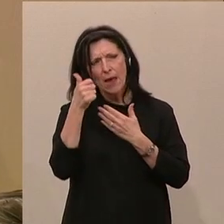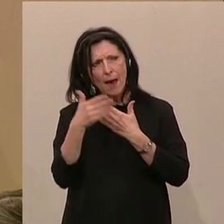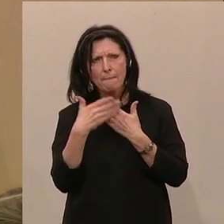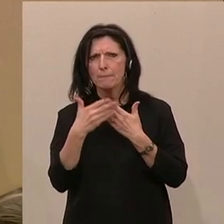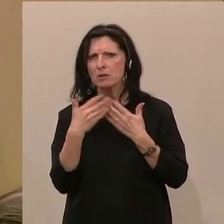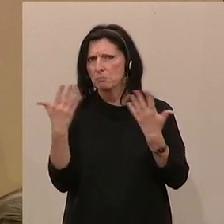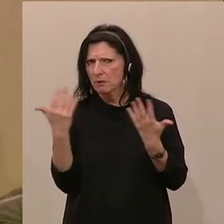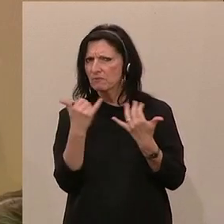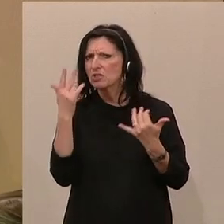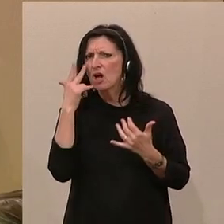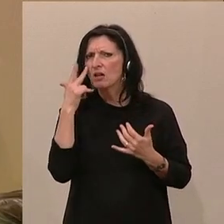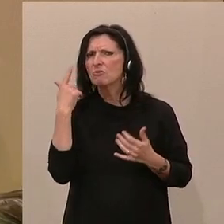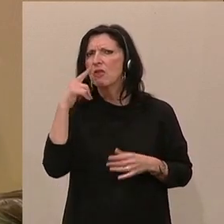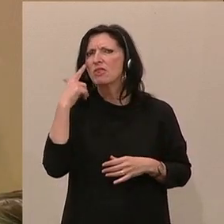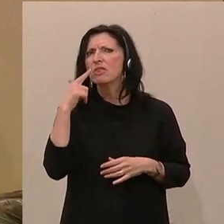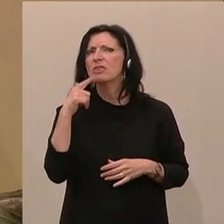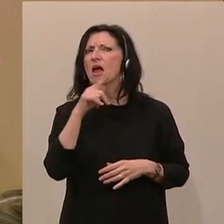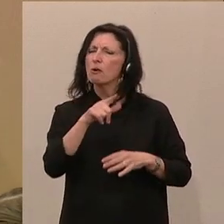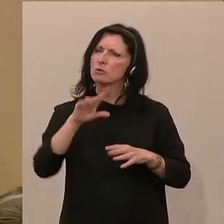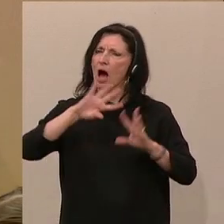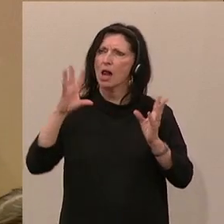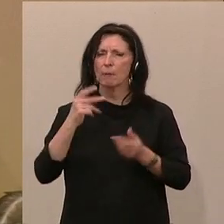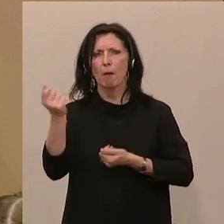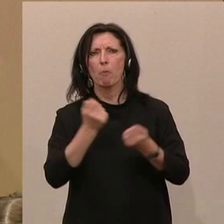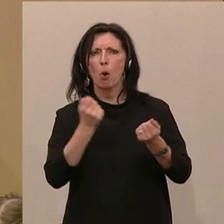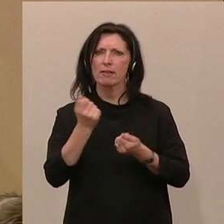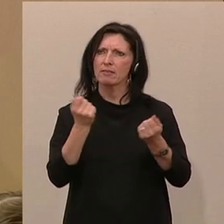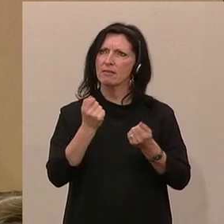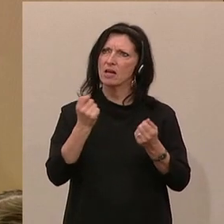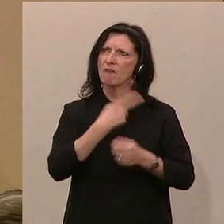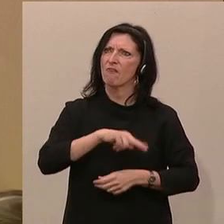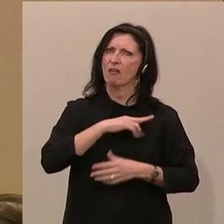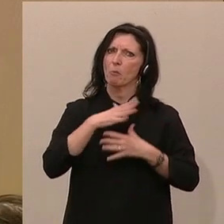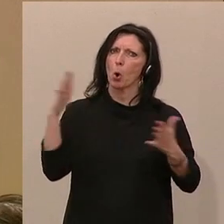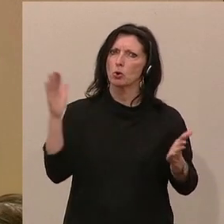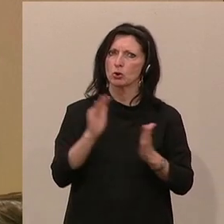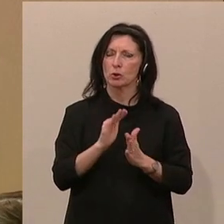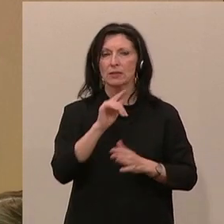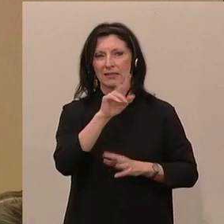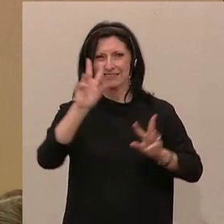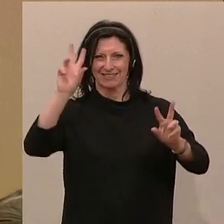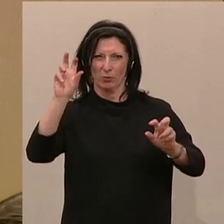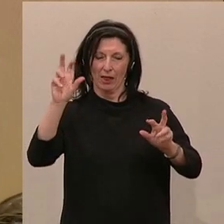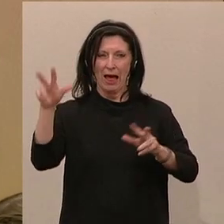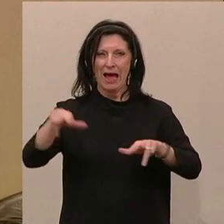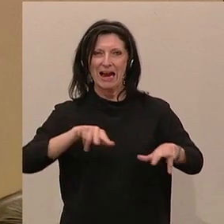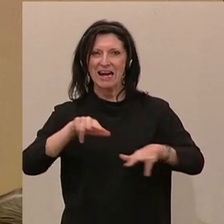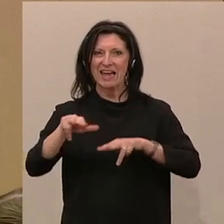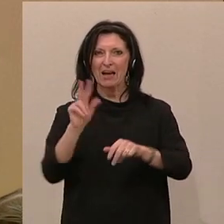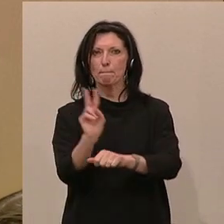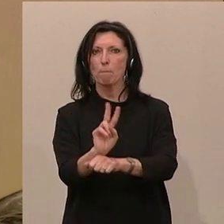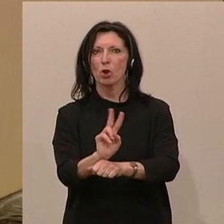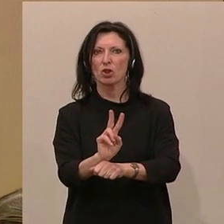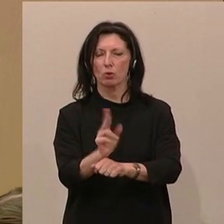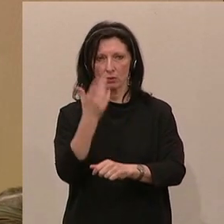wie verantwortungsvoll Neos mit Politik im Allgemeinen umgeht. Da gibt es den sogenannten Regierungsmonitor. Ich glaube, ich weiß jetzt nicht,